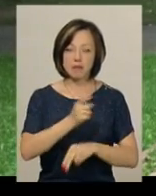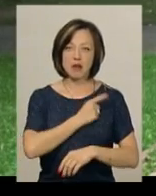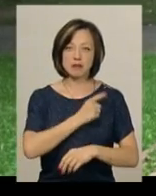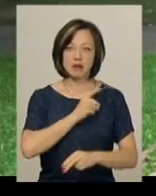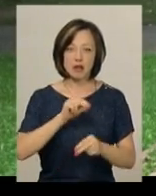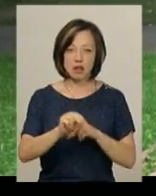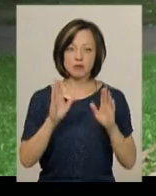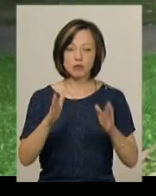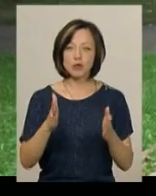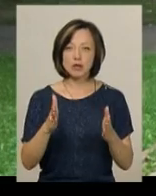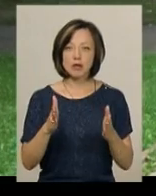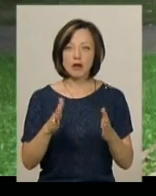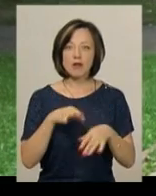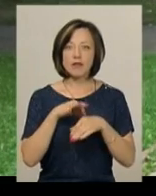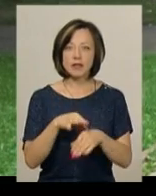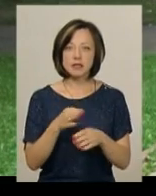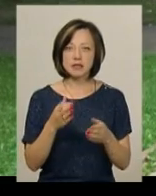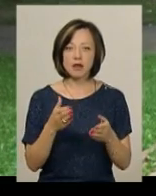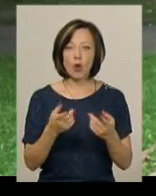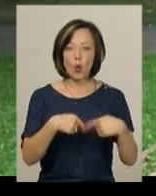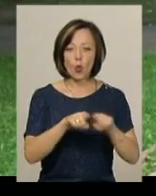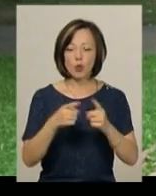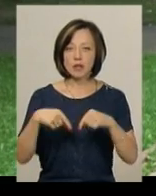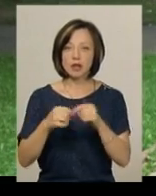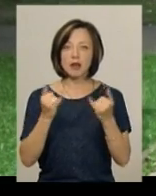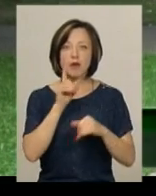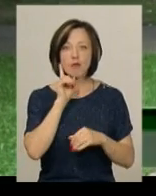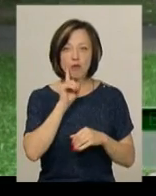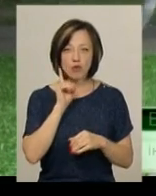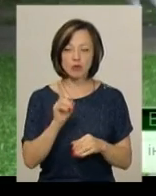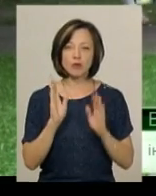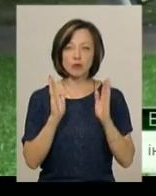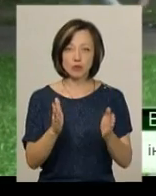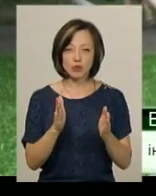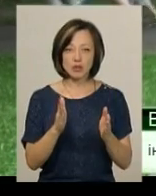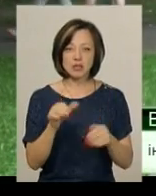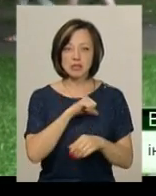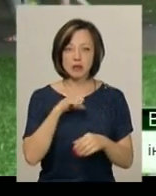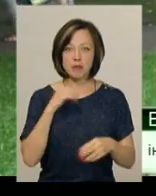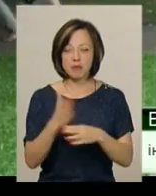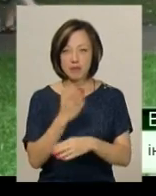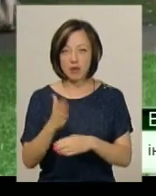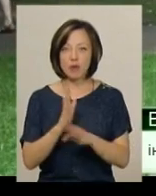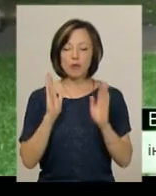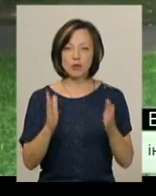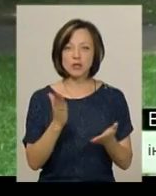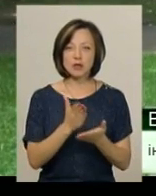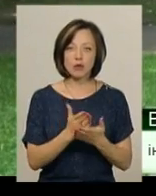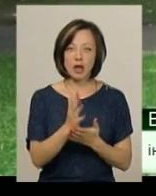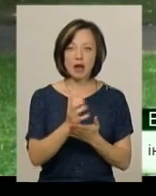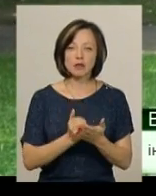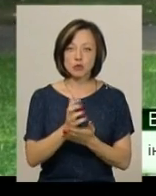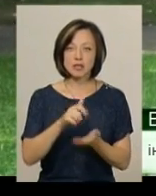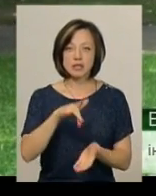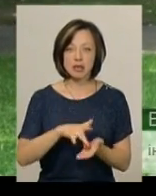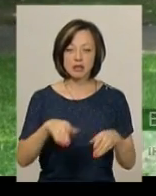-класів. Будуть вестися, власне, самі гуртки для молоді, які вона самі буде і продукувати. Також буде знаходитися ресурсний